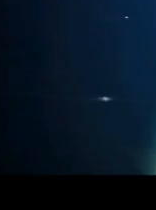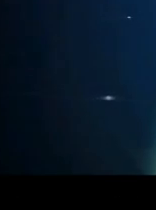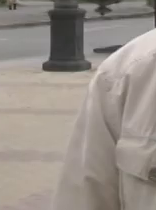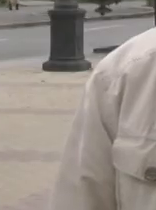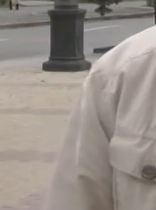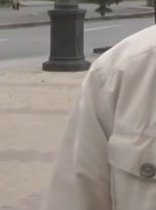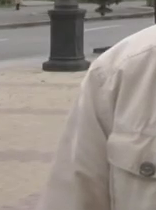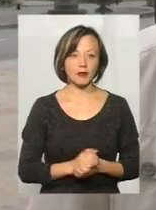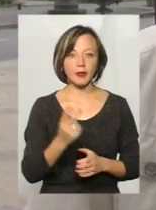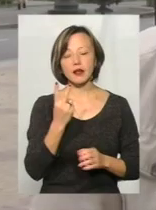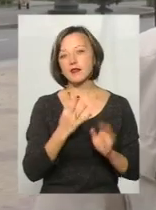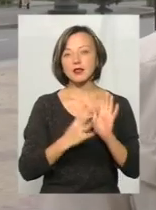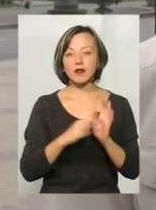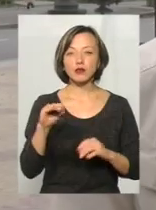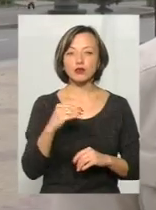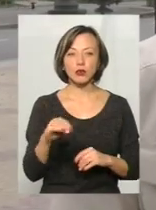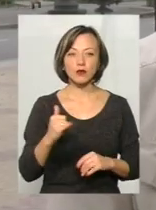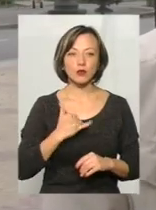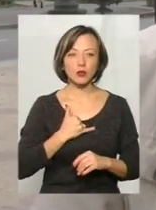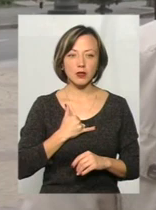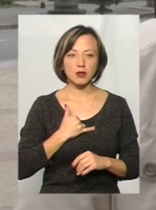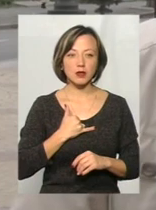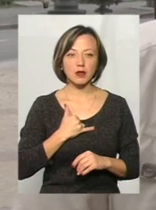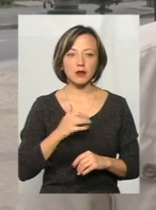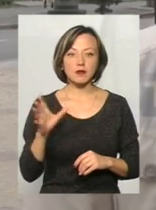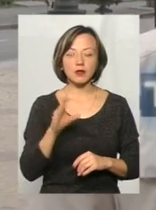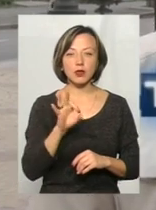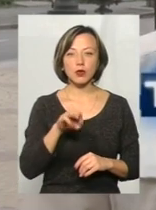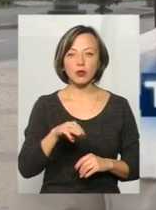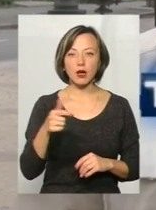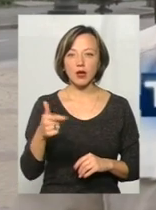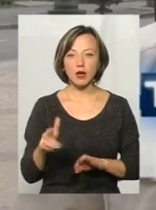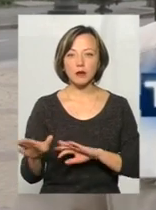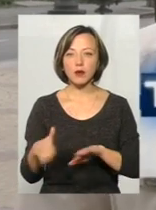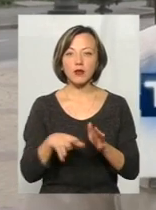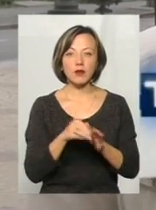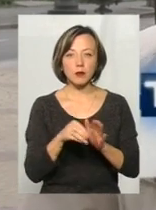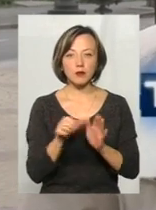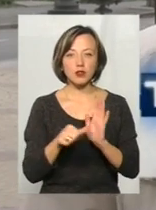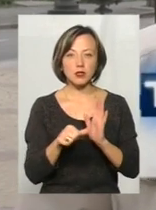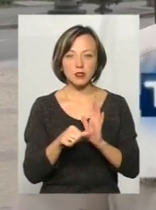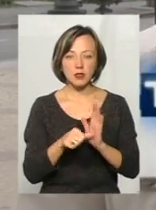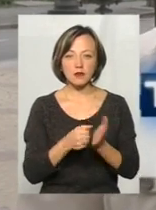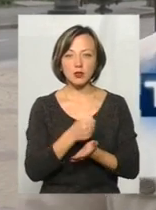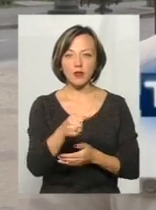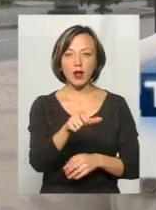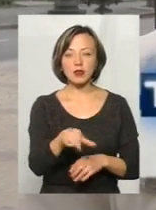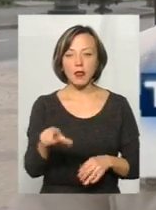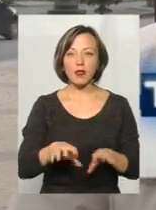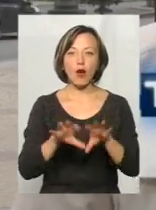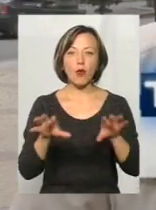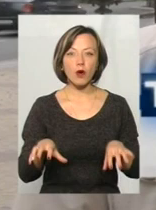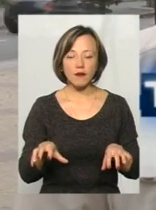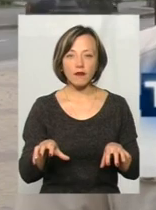У 29 жовтня у нас всіми ОТГ проходять вибори. В шести ми висуваємо кандидатів на голів,